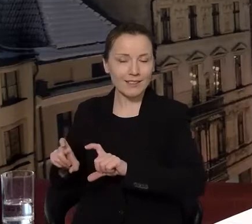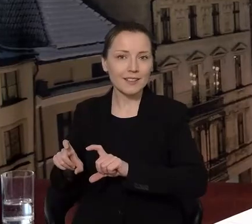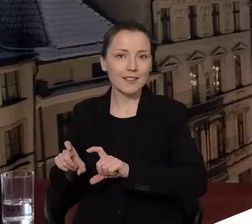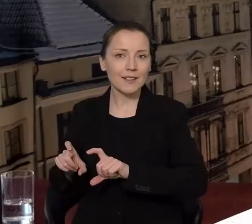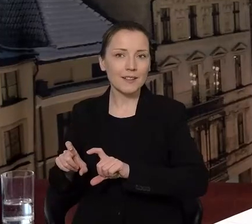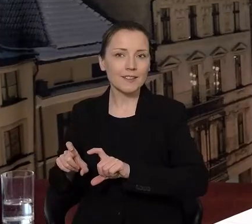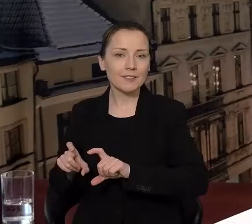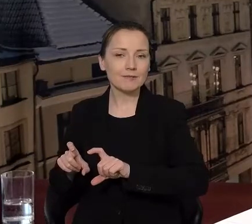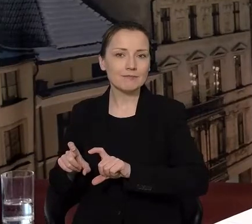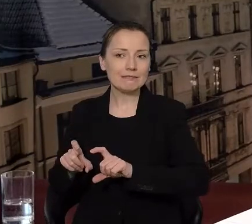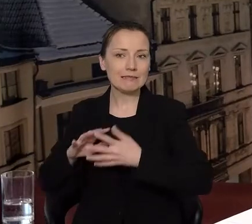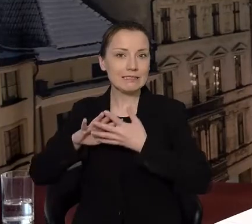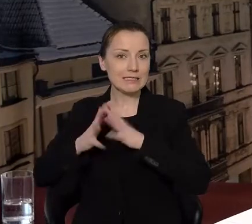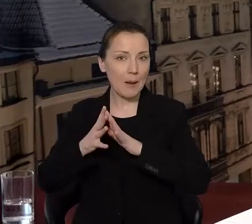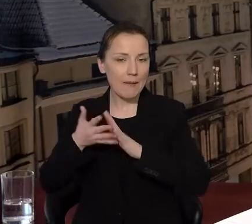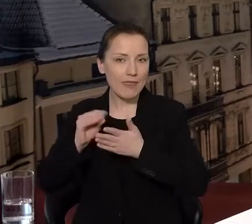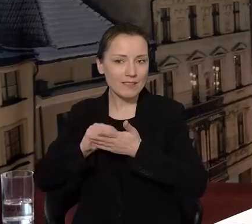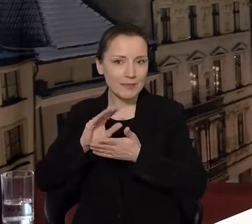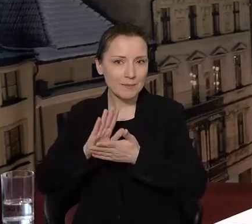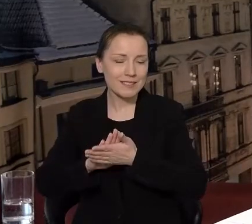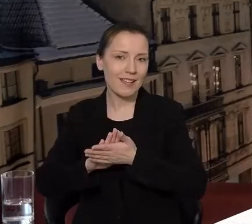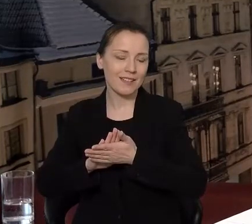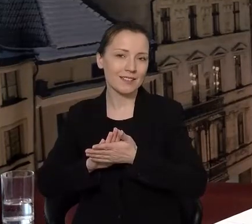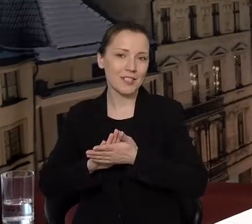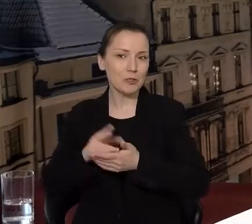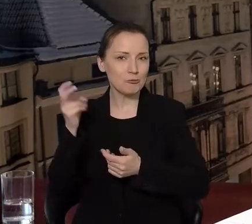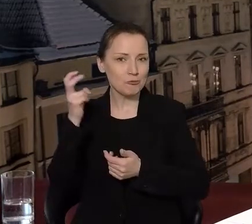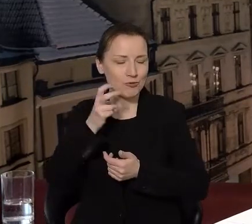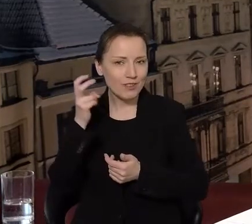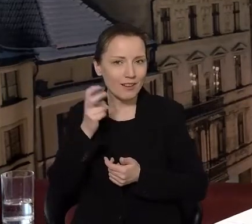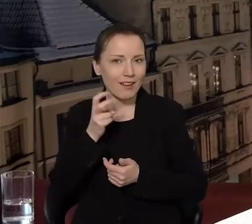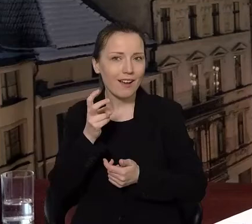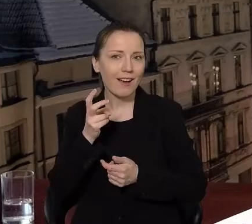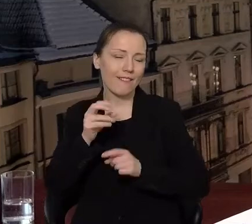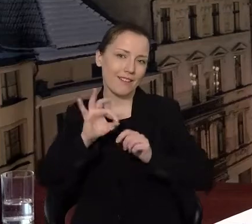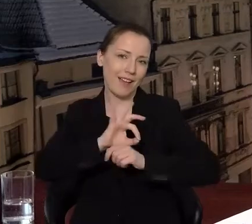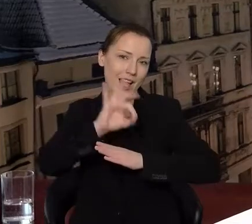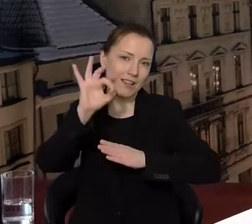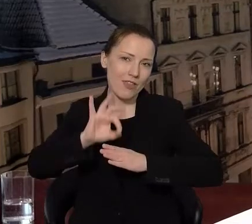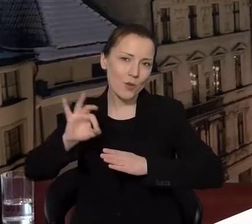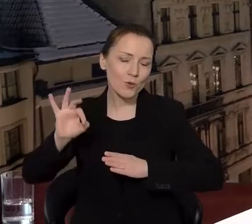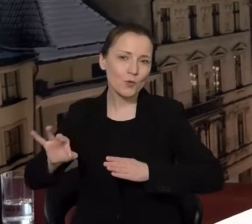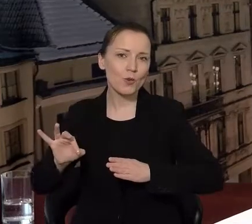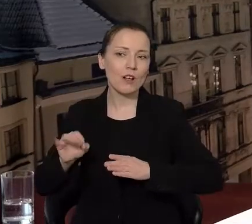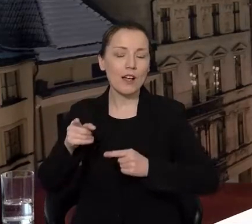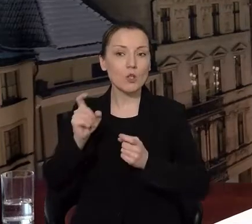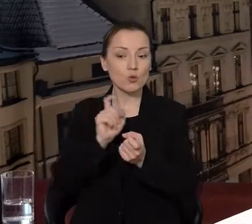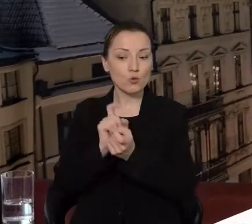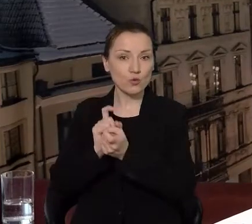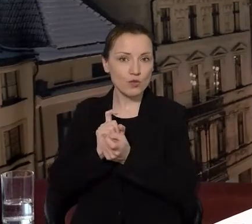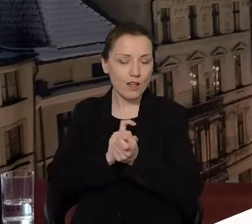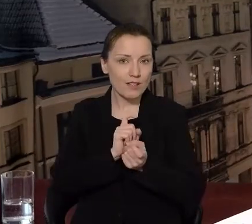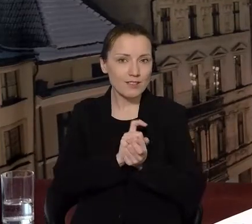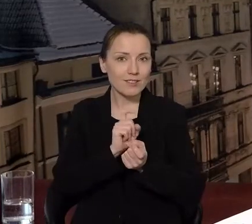budynki wpisane do rejestru zabytków. Bardzo charakterystyczne, ciekawe, jeżeli chodzi o architekturę. Sąsiedztwo